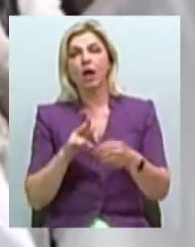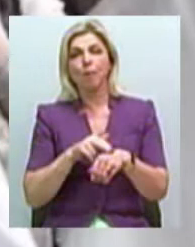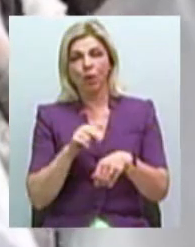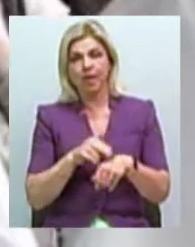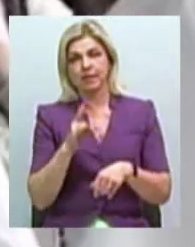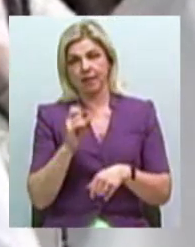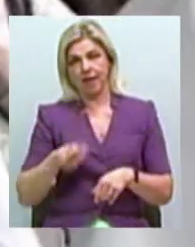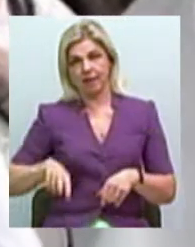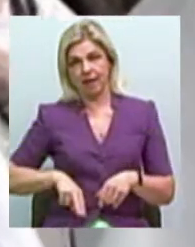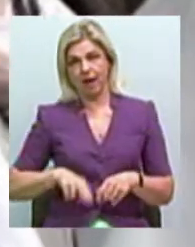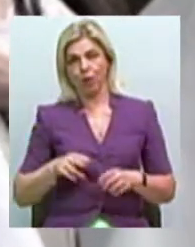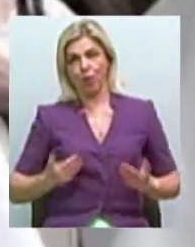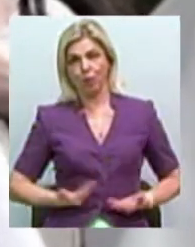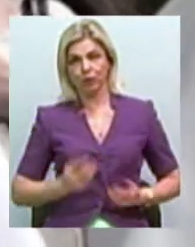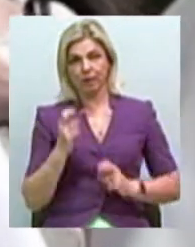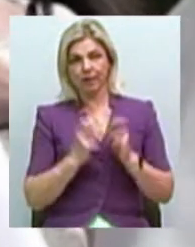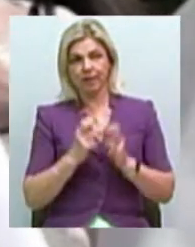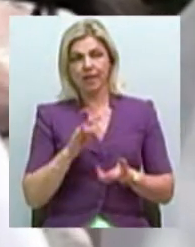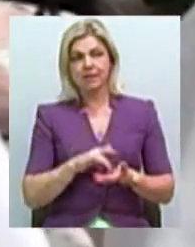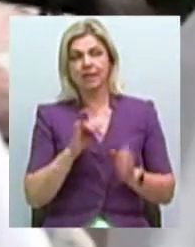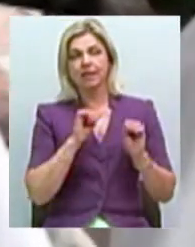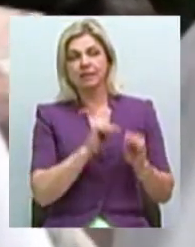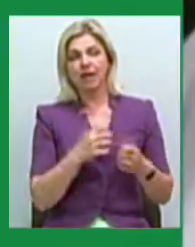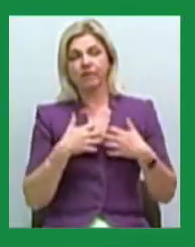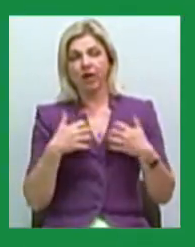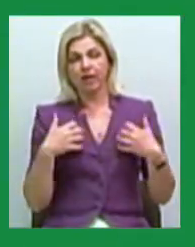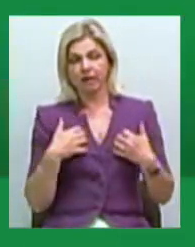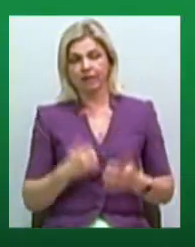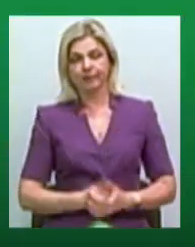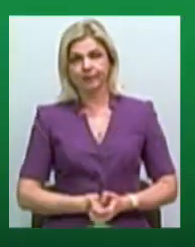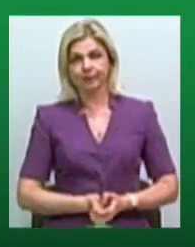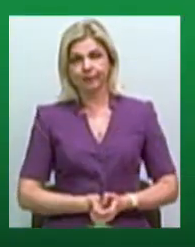комунального підприємства «Центр захисту тварин» Олександра Голоброцького.